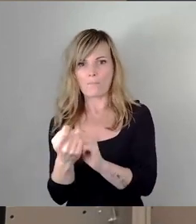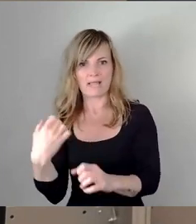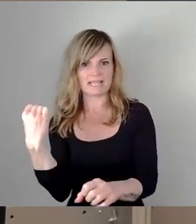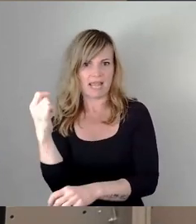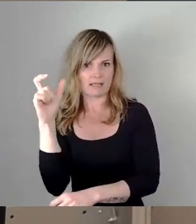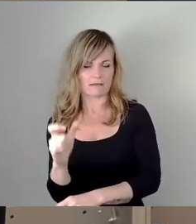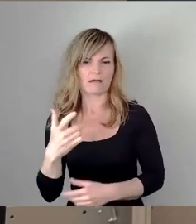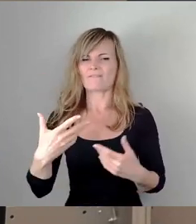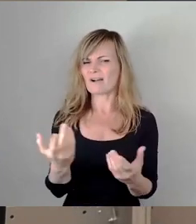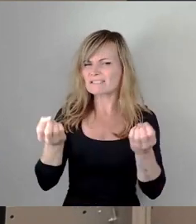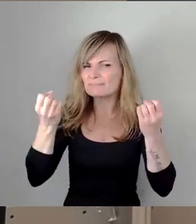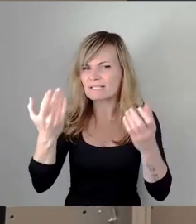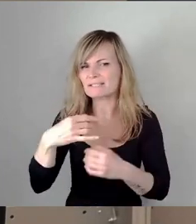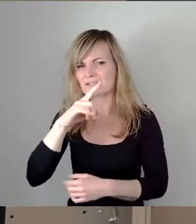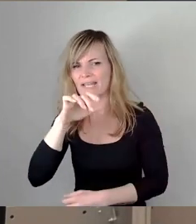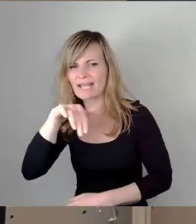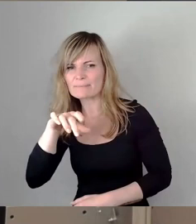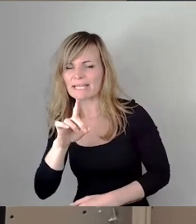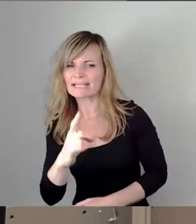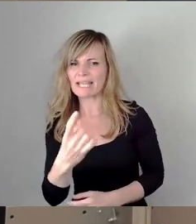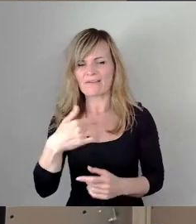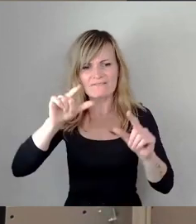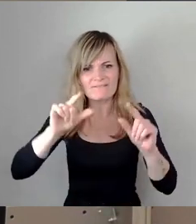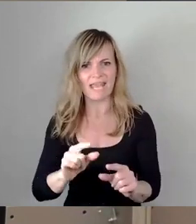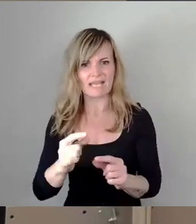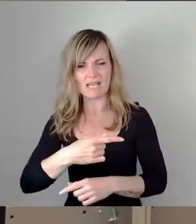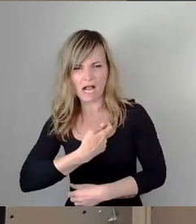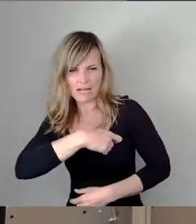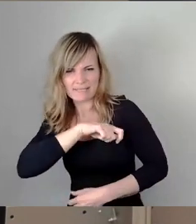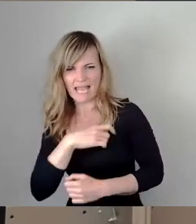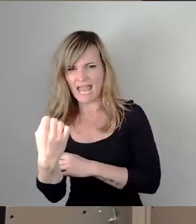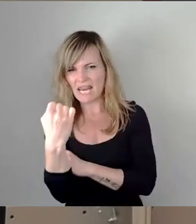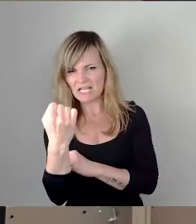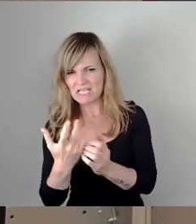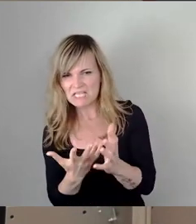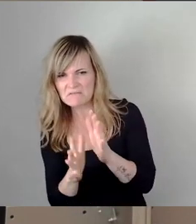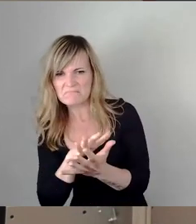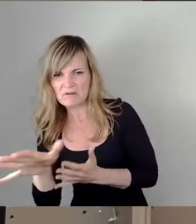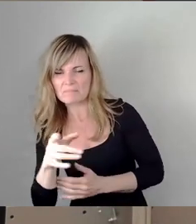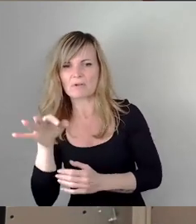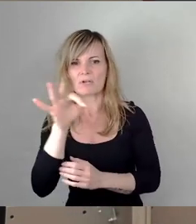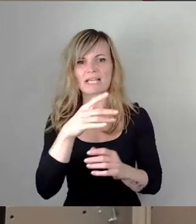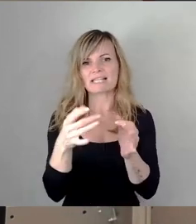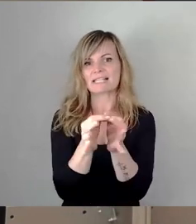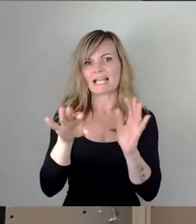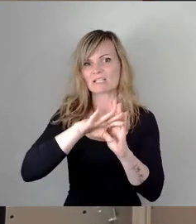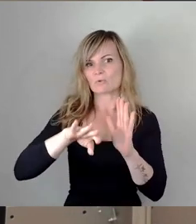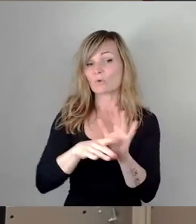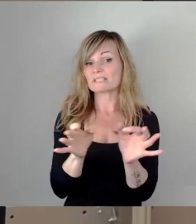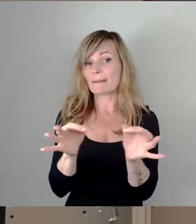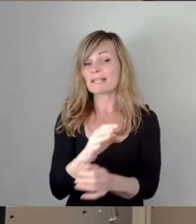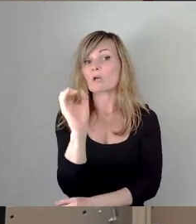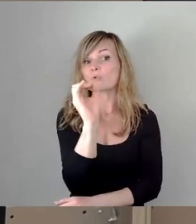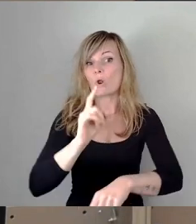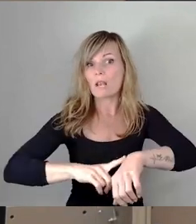wäre wohl passiert, wenn die SPD weniger kriminelle Energie aufgebracht hätte und satzungsgemäß erst 0 Uhr plakatiert hätte?